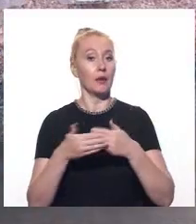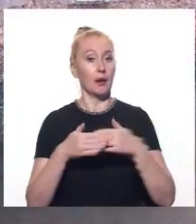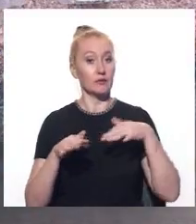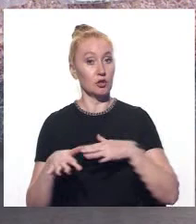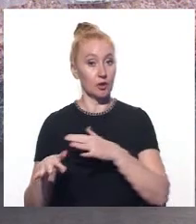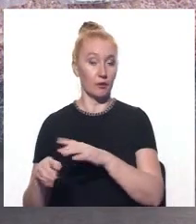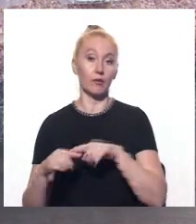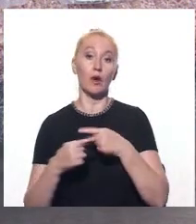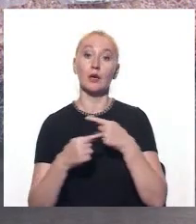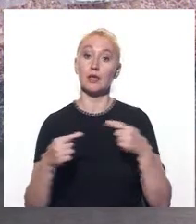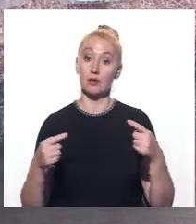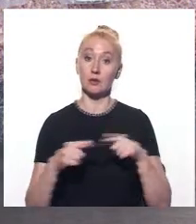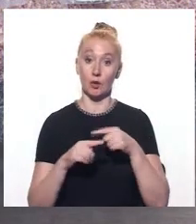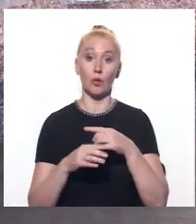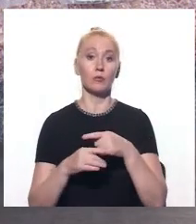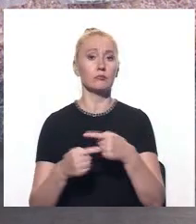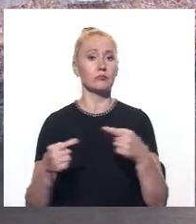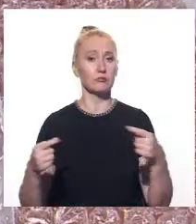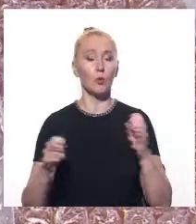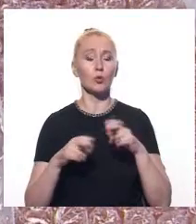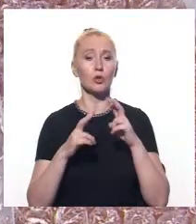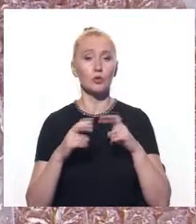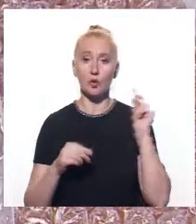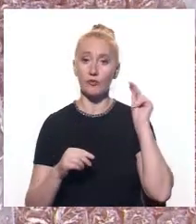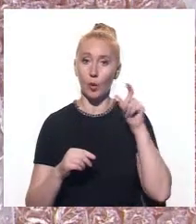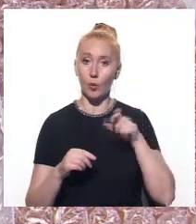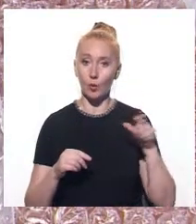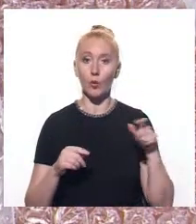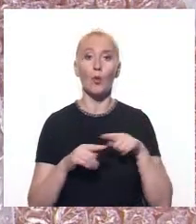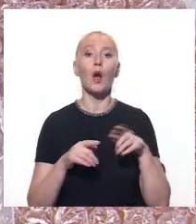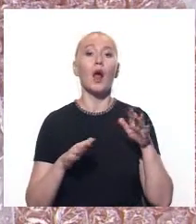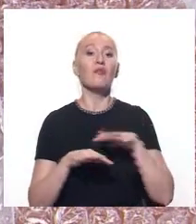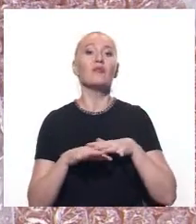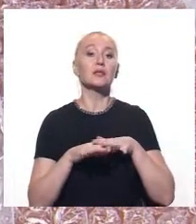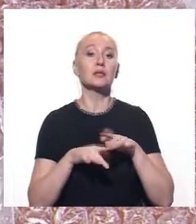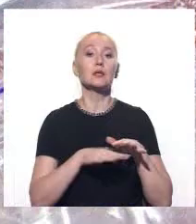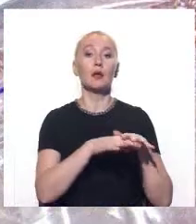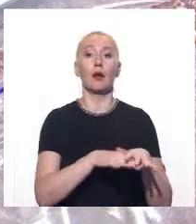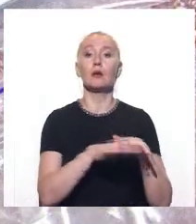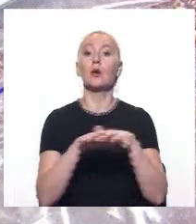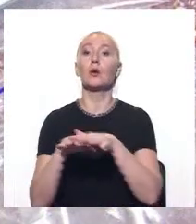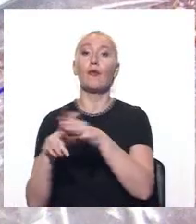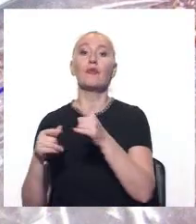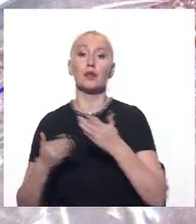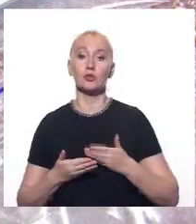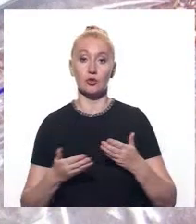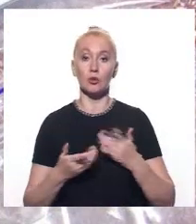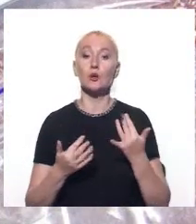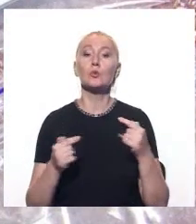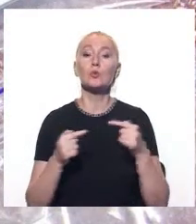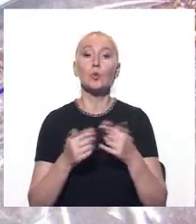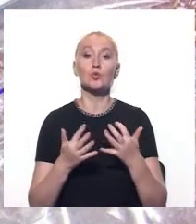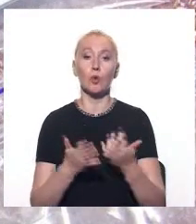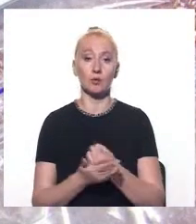іншого. Такий діапазон дозволяє дослідити науковцям рух населення цією територією. Точно кількість знахідок